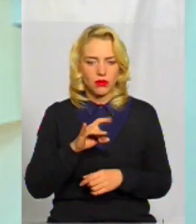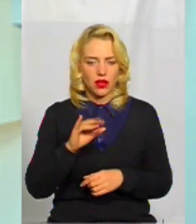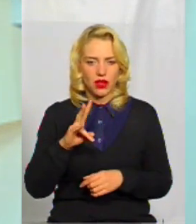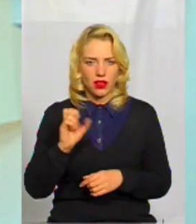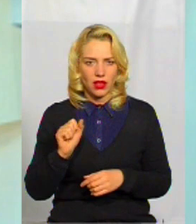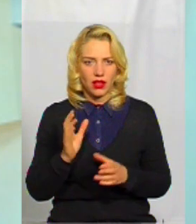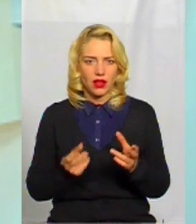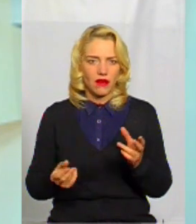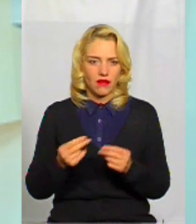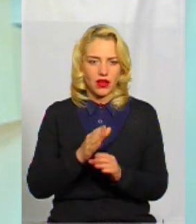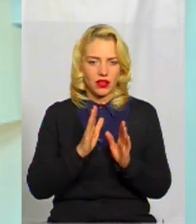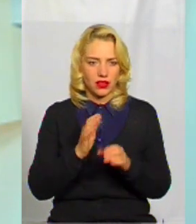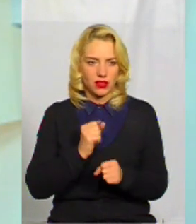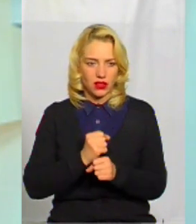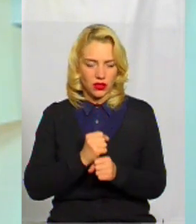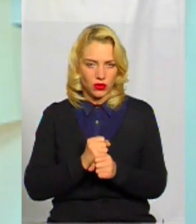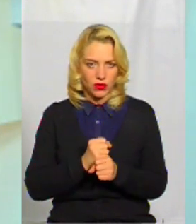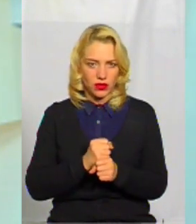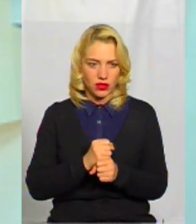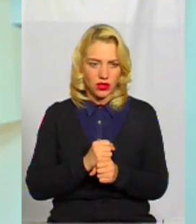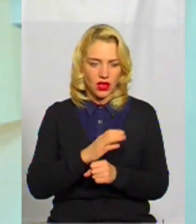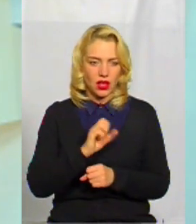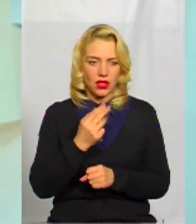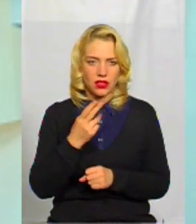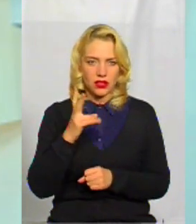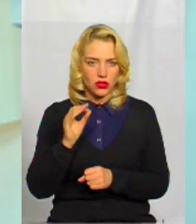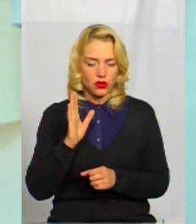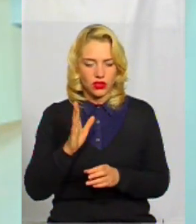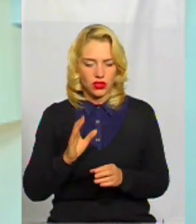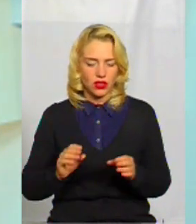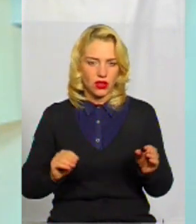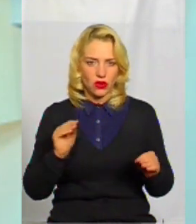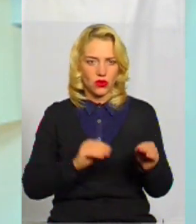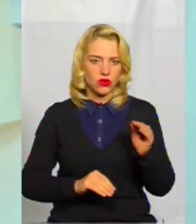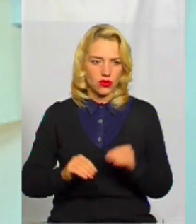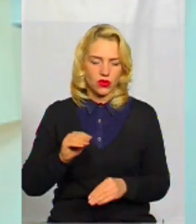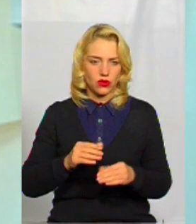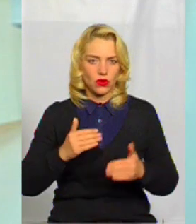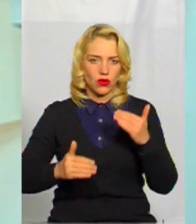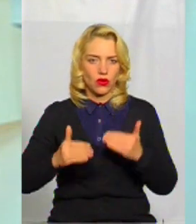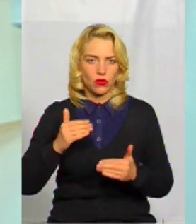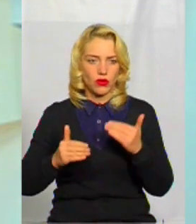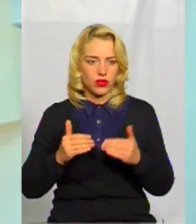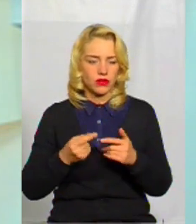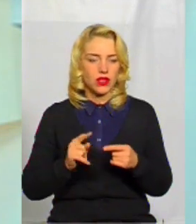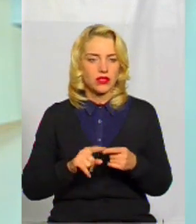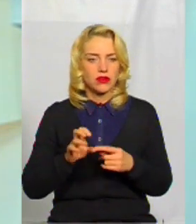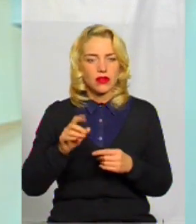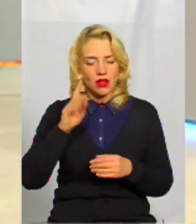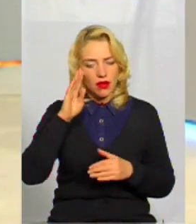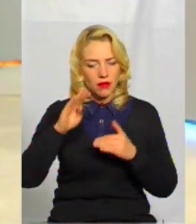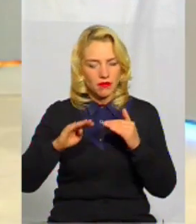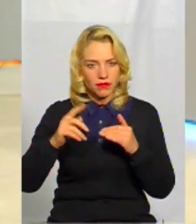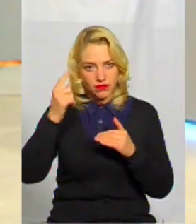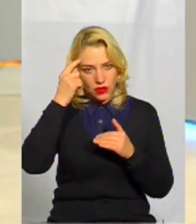ліпить тільки вареники, а Сашко конструює роботів, то це одразу так якось на підсвідомість